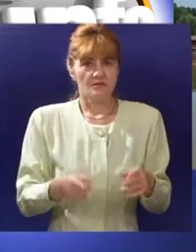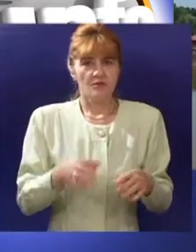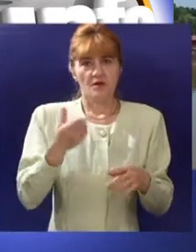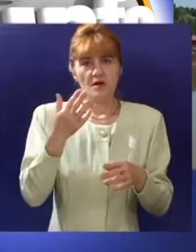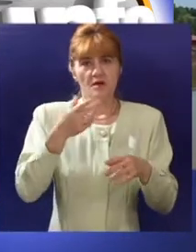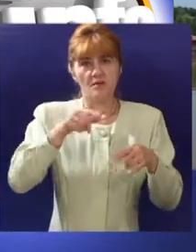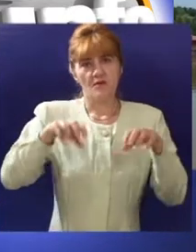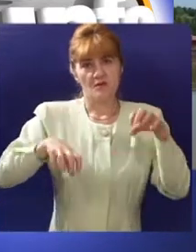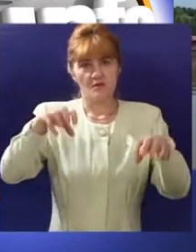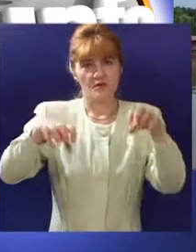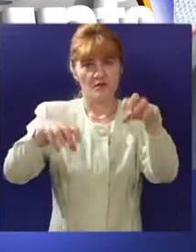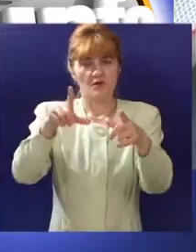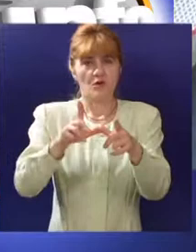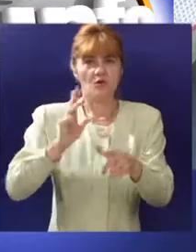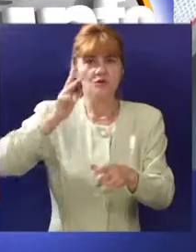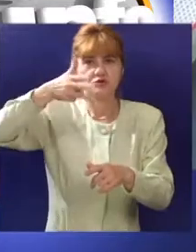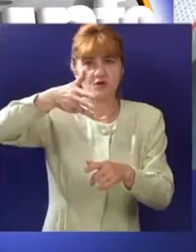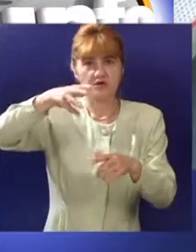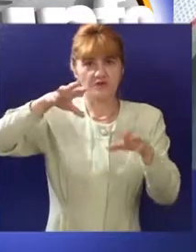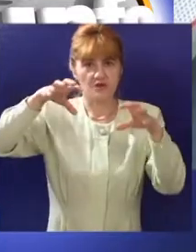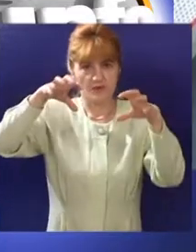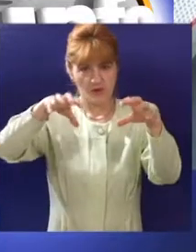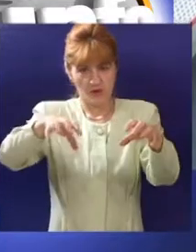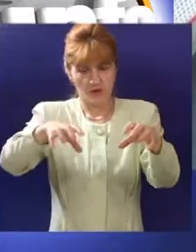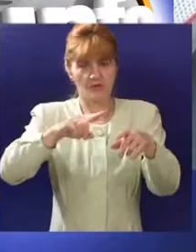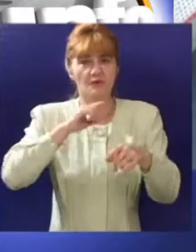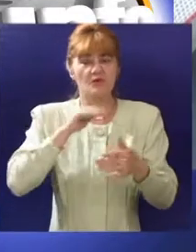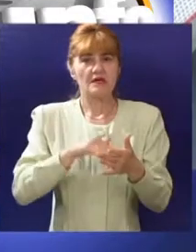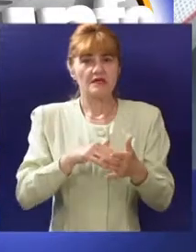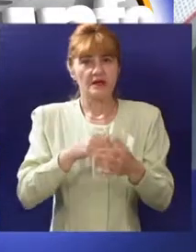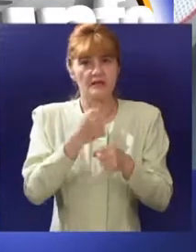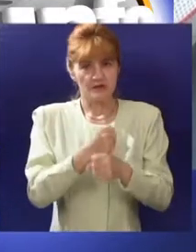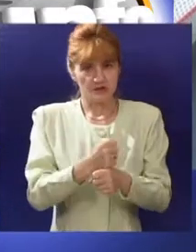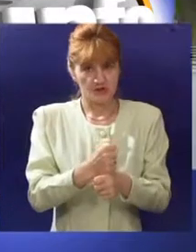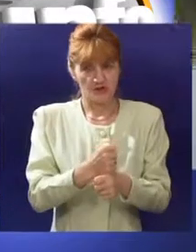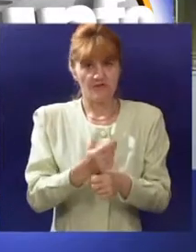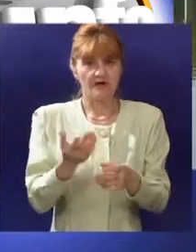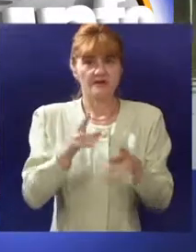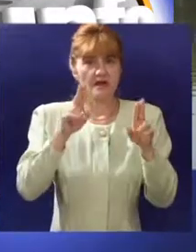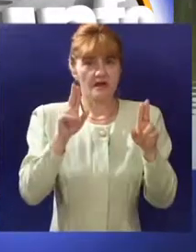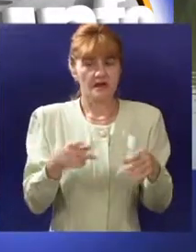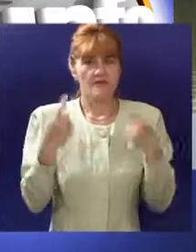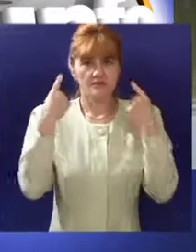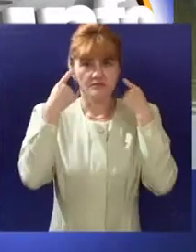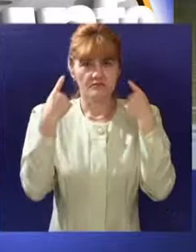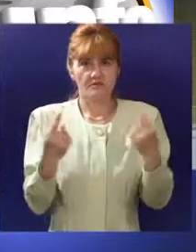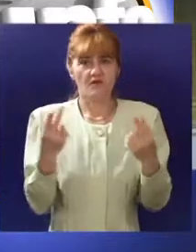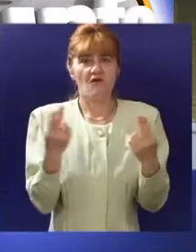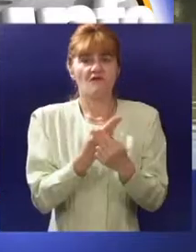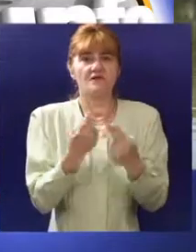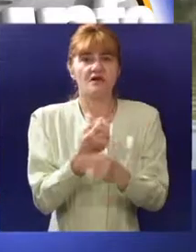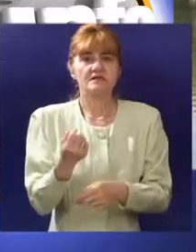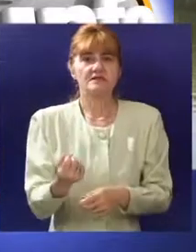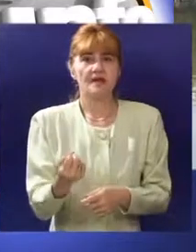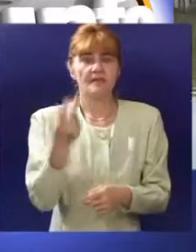pojedini delovi u četvrtom turističkom sektoru koji su bili u trećem stepenu zaštite, a na kojima se nalaze značajne prirodne